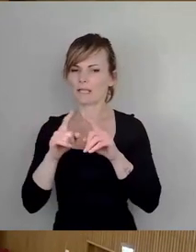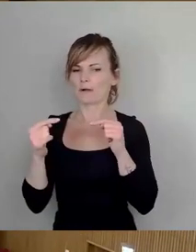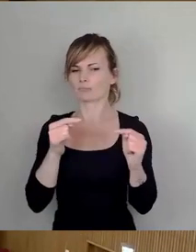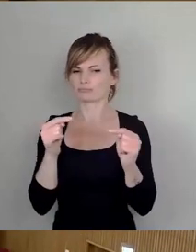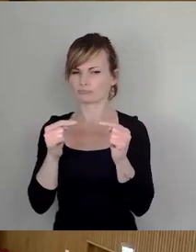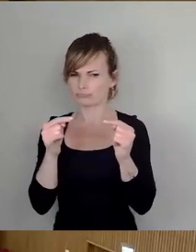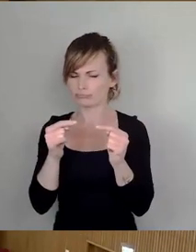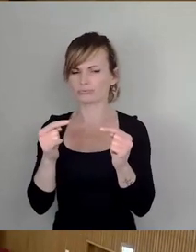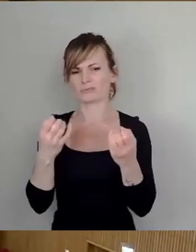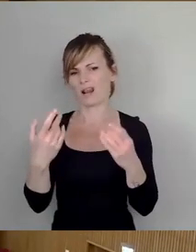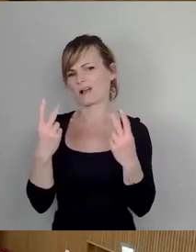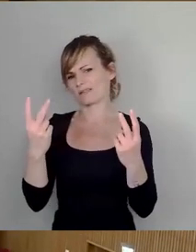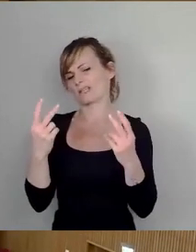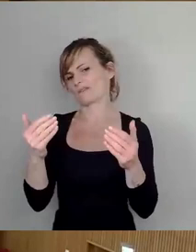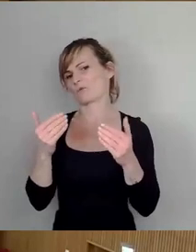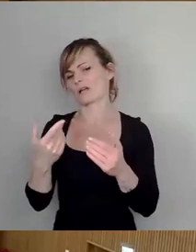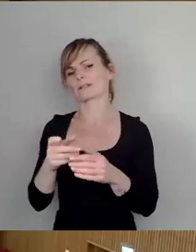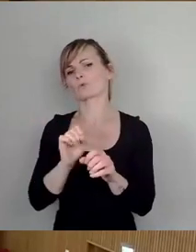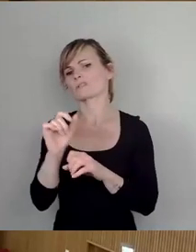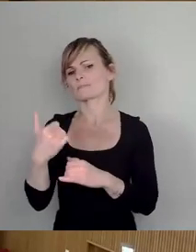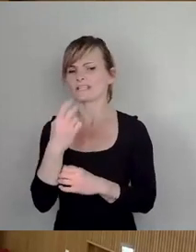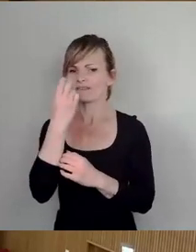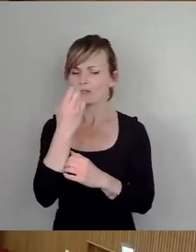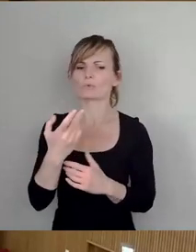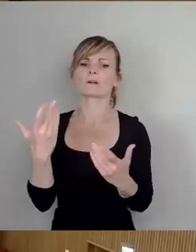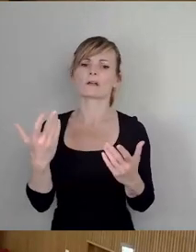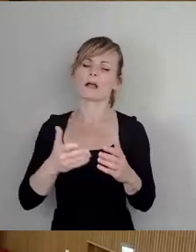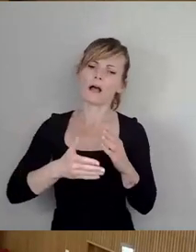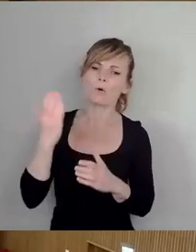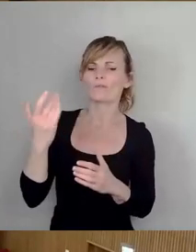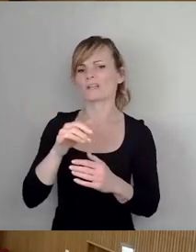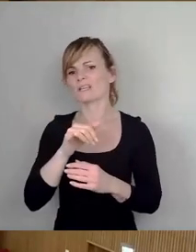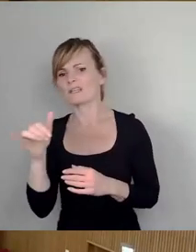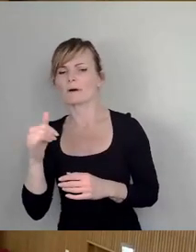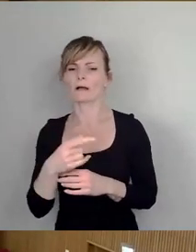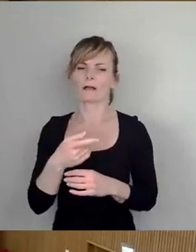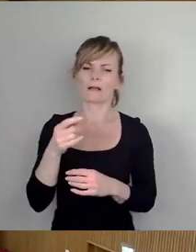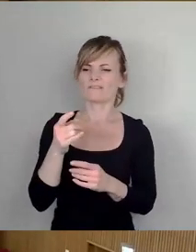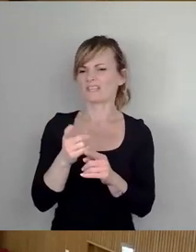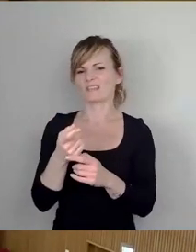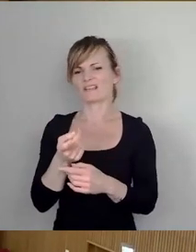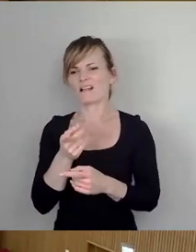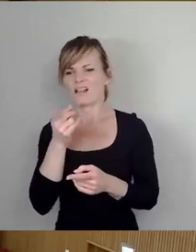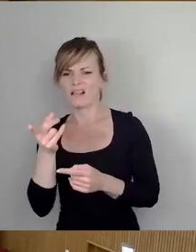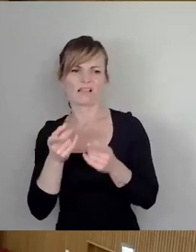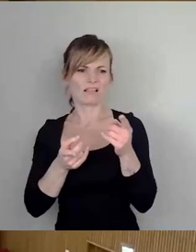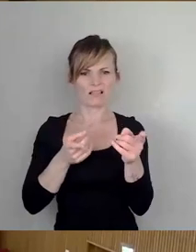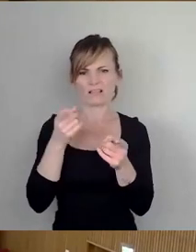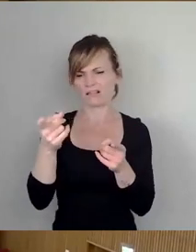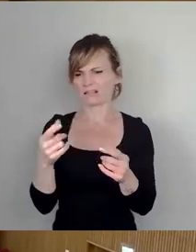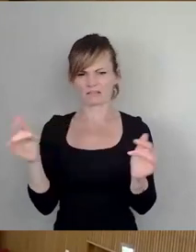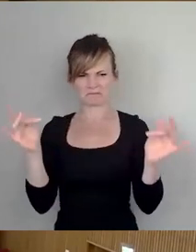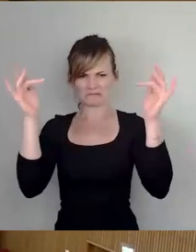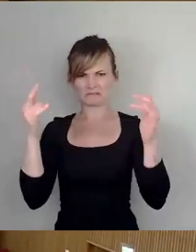dass wir das jetzt hier so zu Ende bringen, dass das aufhört mit diesen ständigen Nagelstichen gegenseitig, sondern wir